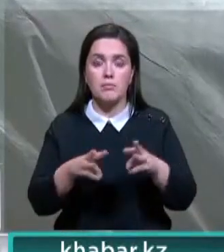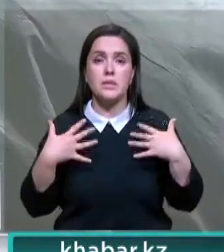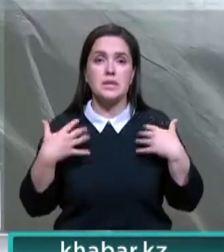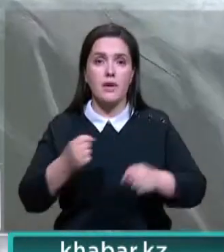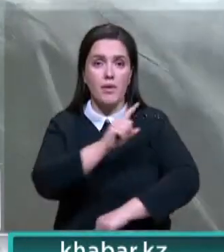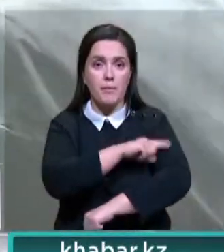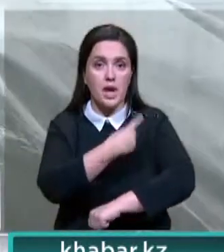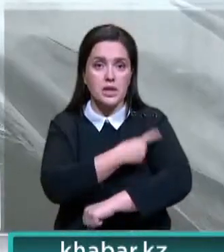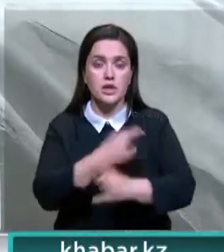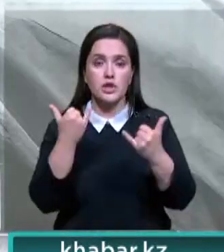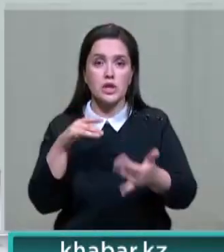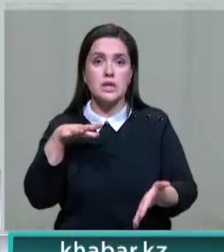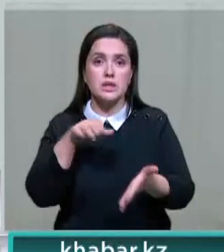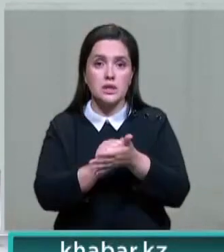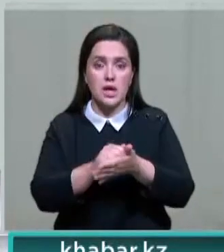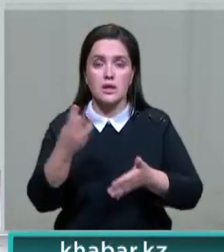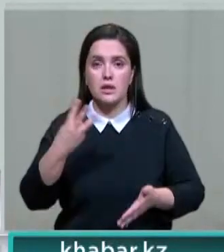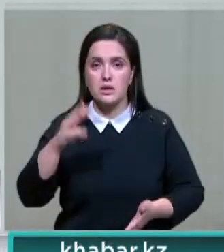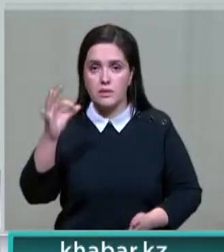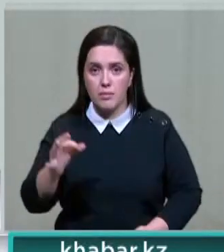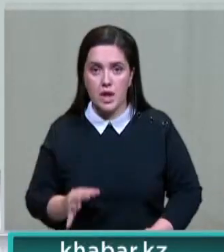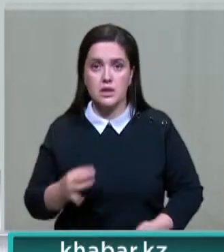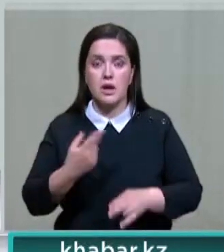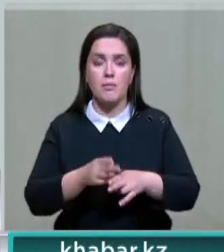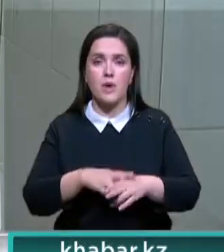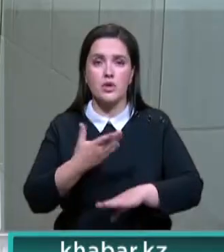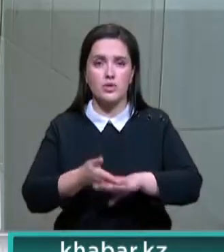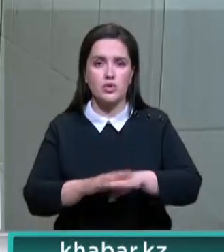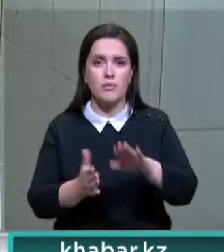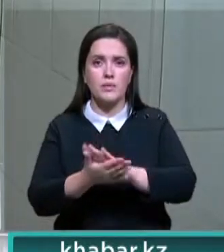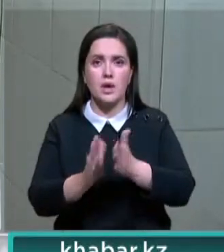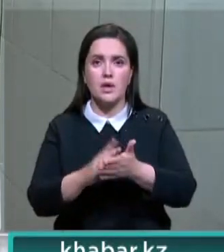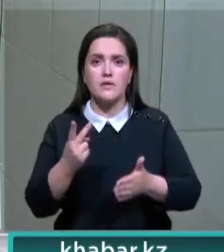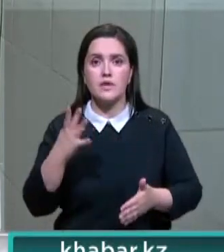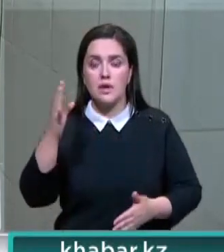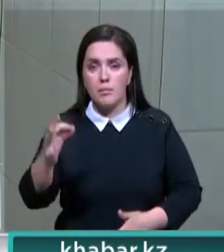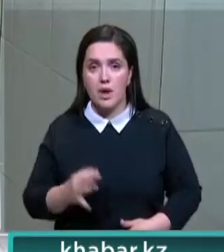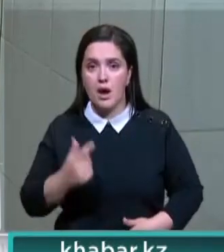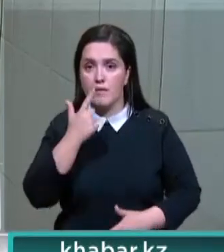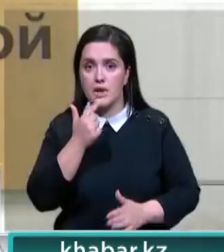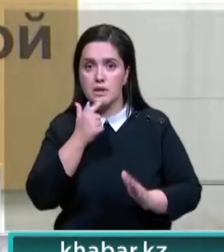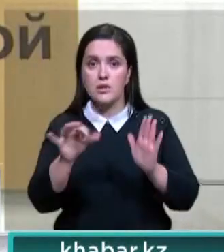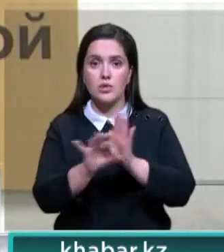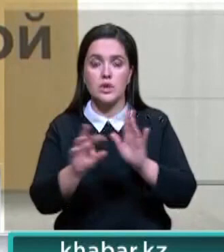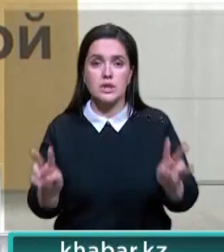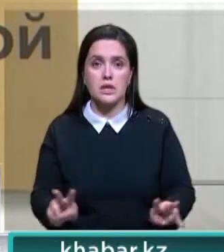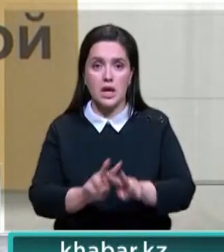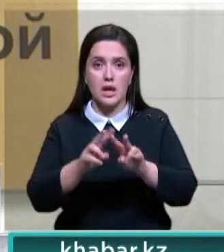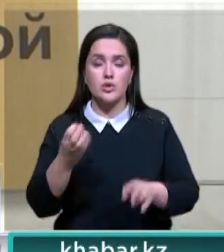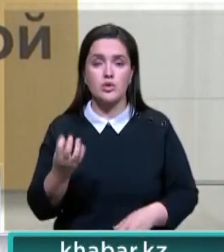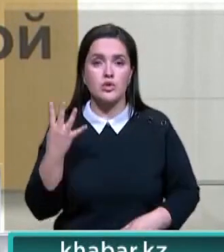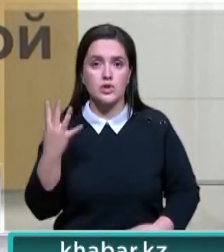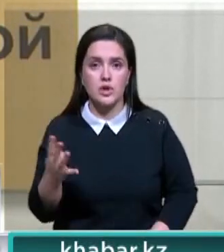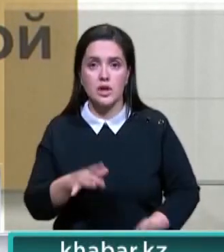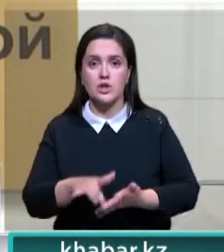По данным Минздрава, больницы в стране сейчас заняты на треть, реанимации на 24%. Напомню, красной зоне помимо